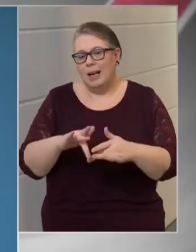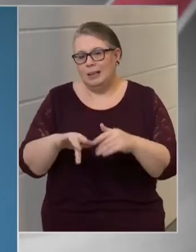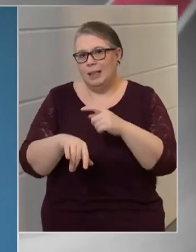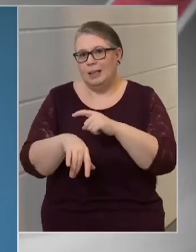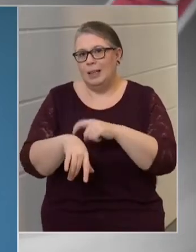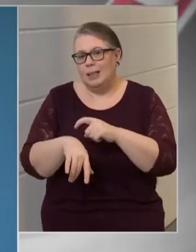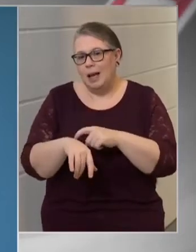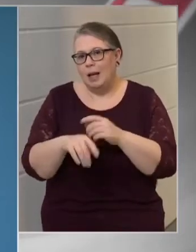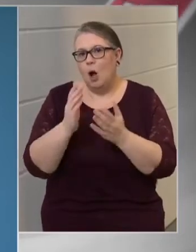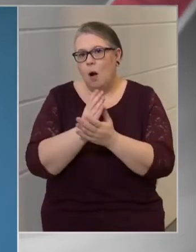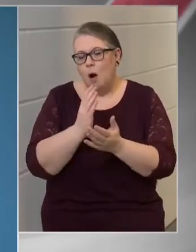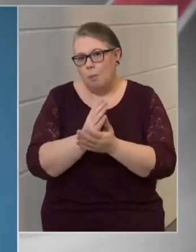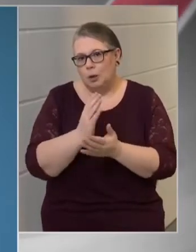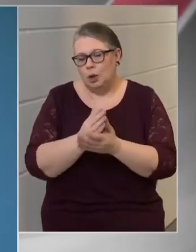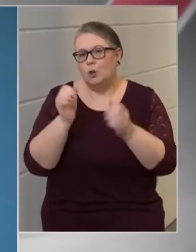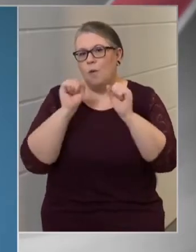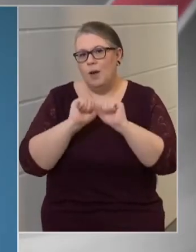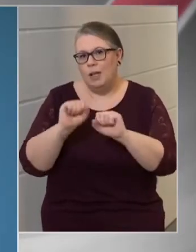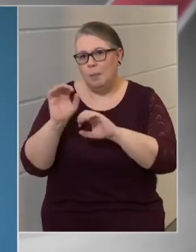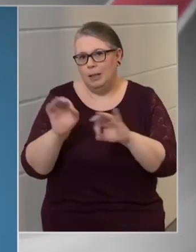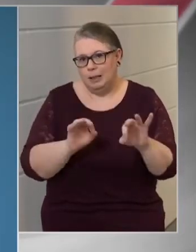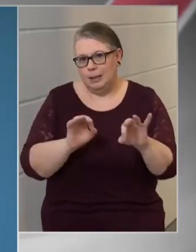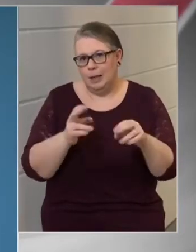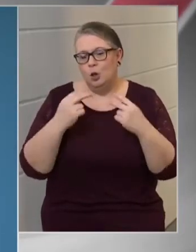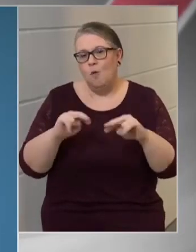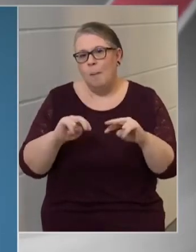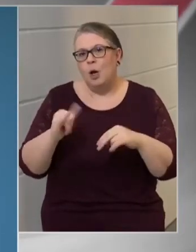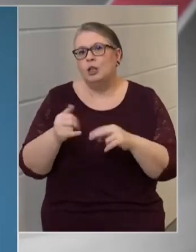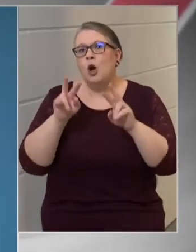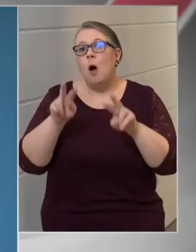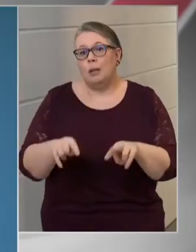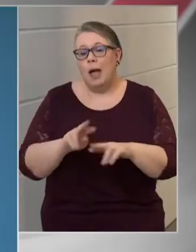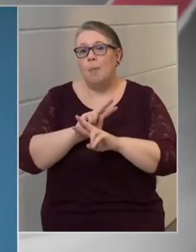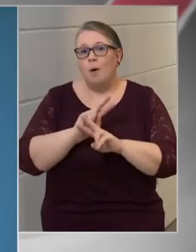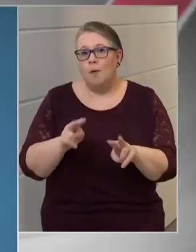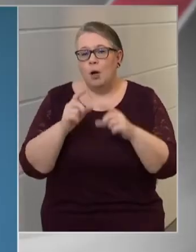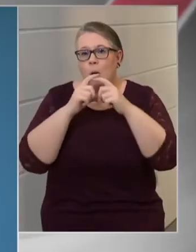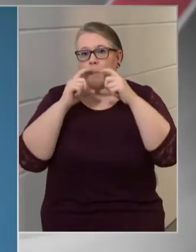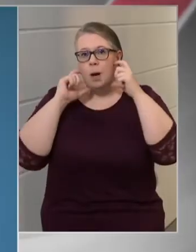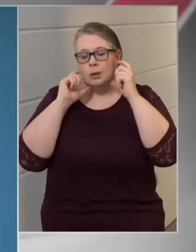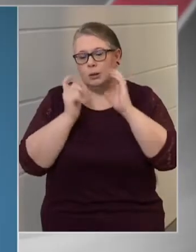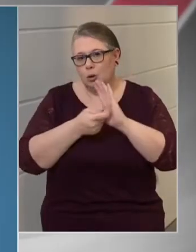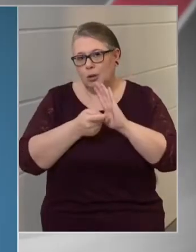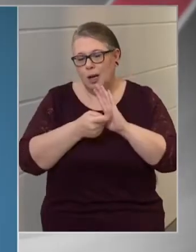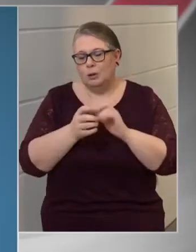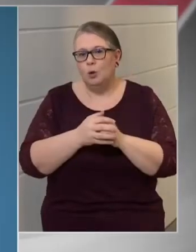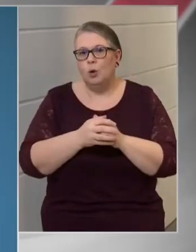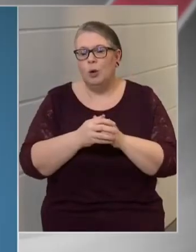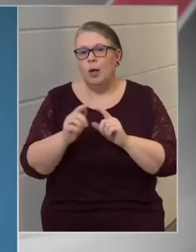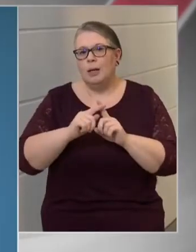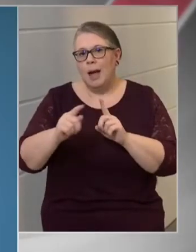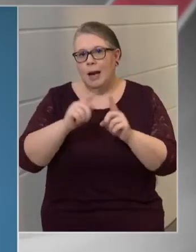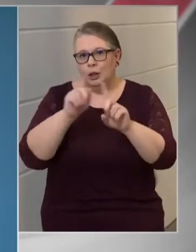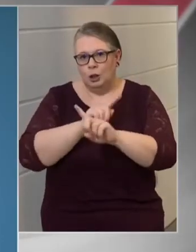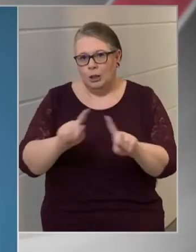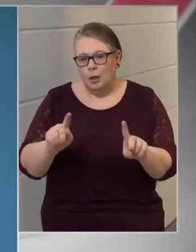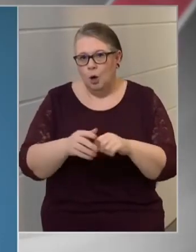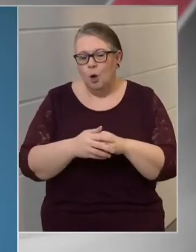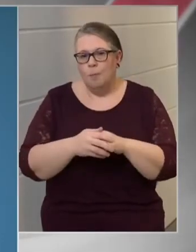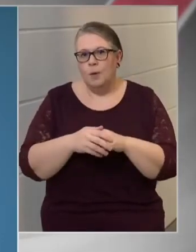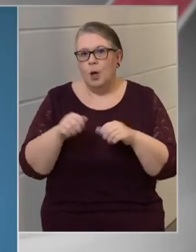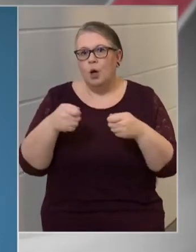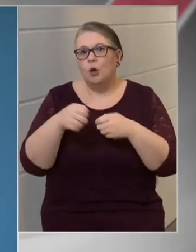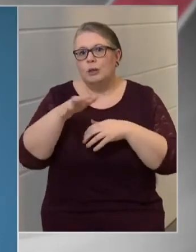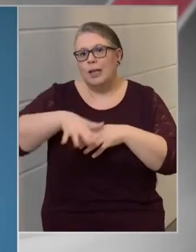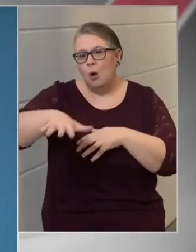alkalmazandó védelmi intézkedéseket, így továbbra is hatályban maradnak a maszkviselési kötelezettség, a kiárási tilalom, a